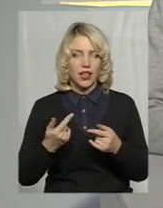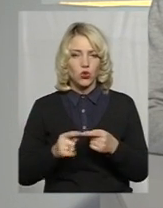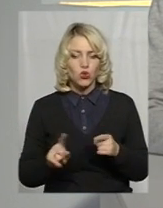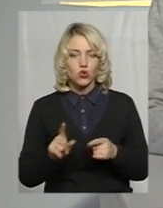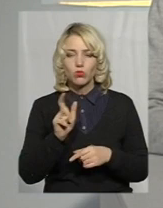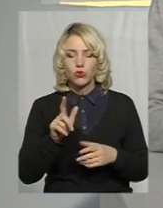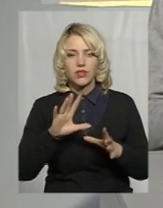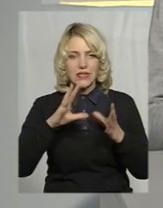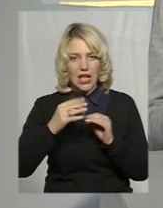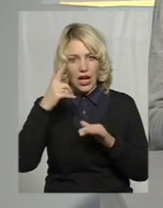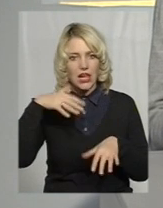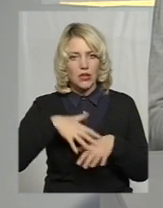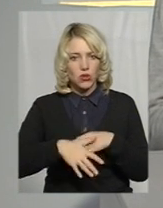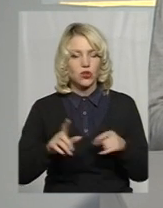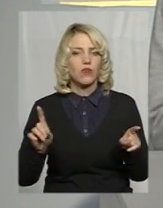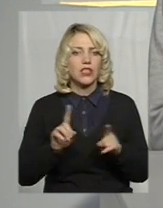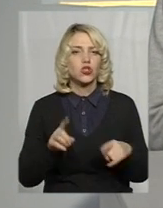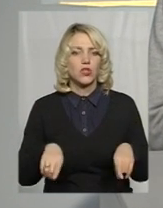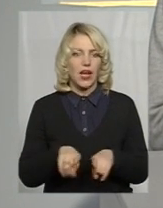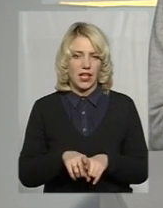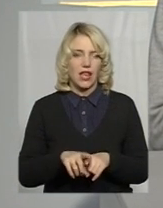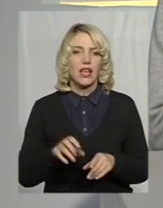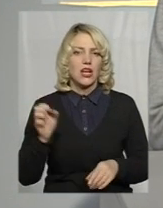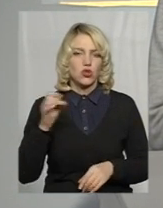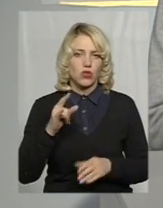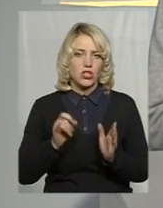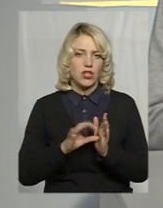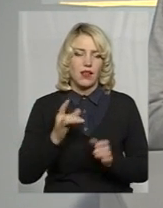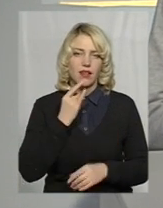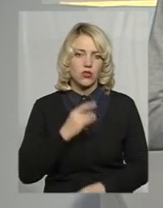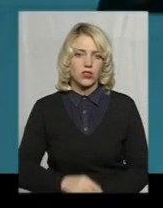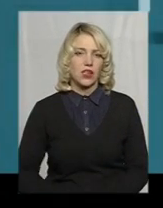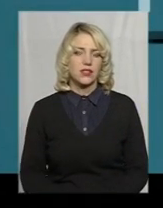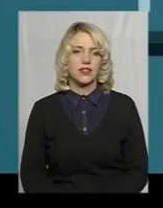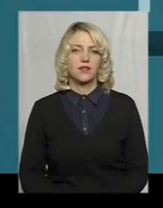взагалі орієнтувалися, що це взагалі таке. Будь ласка, увага на екран.